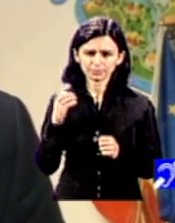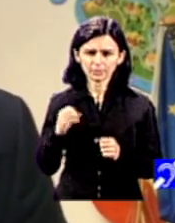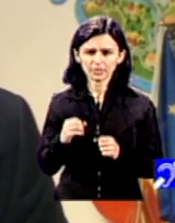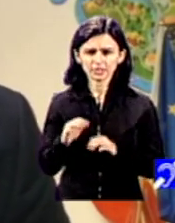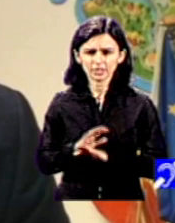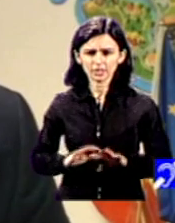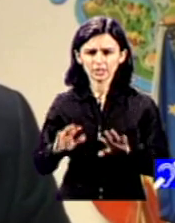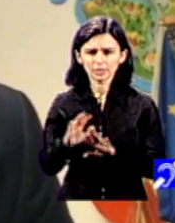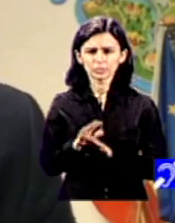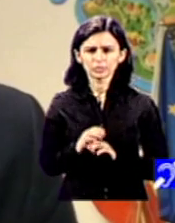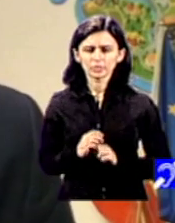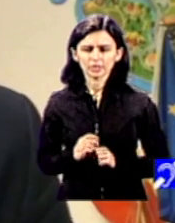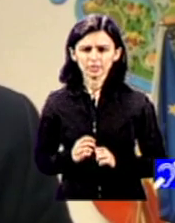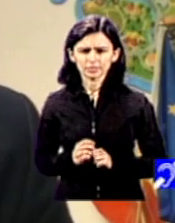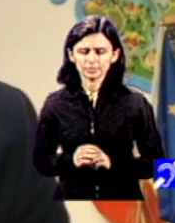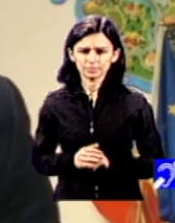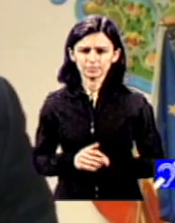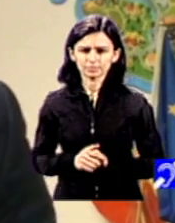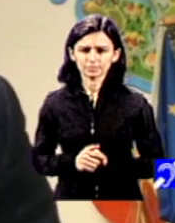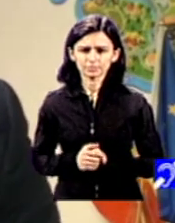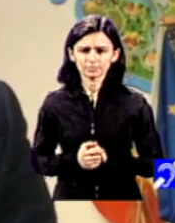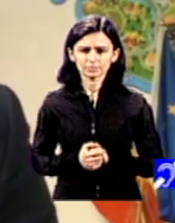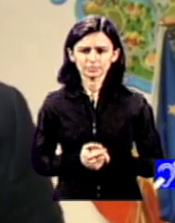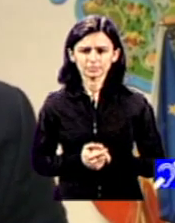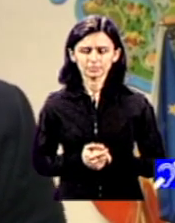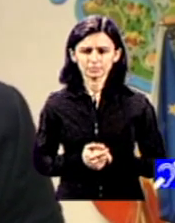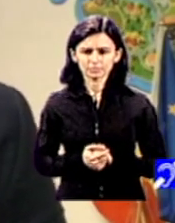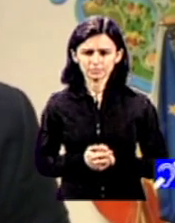bineînțeles că mai există și